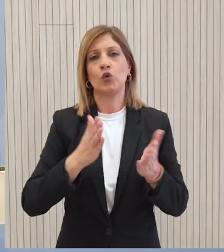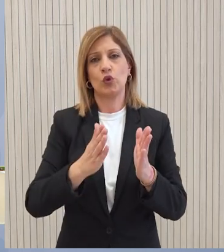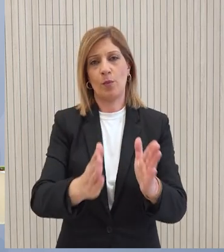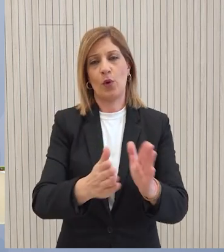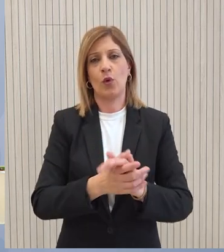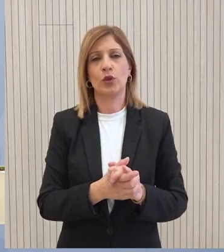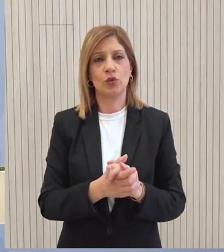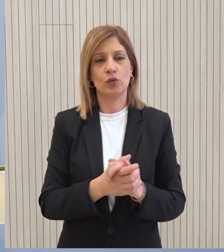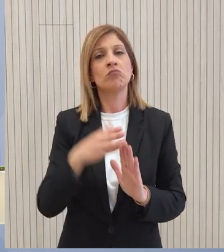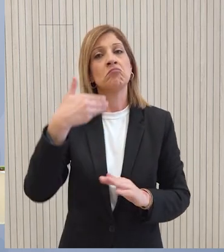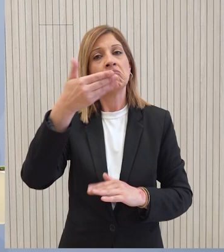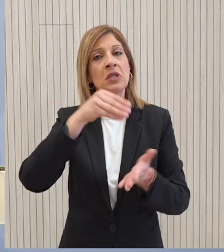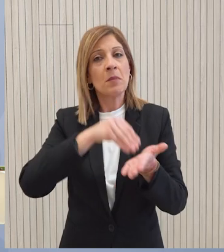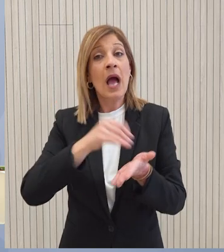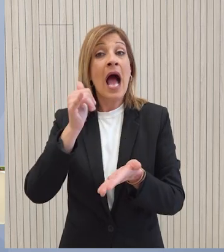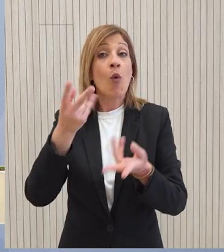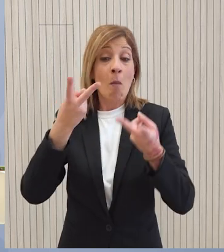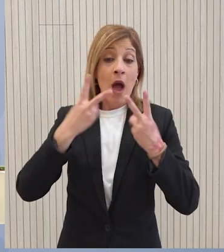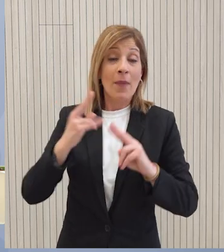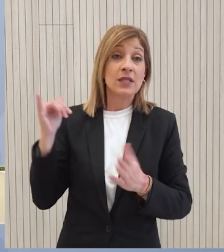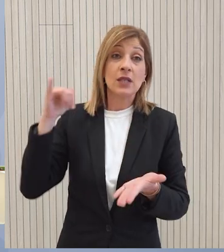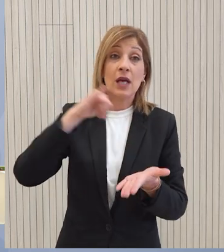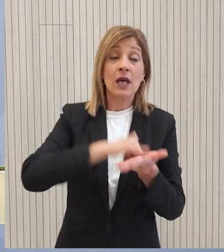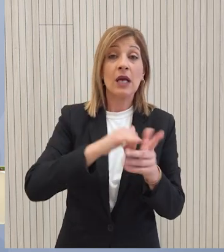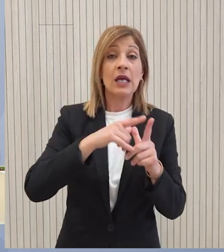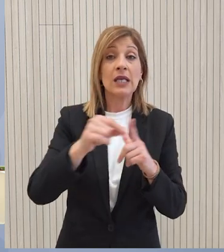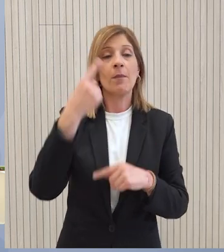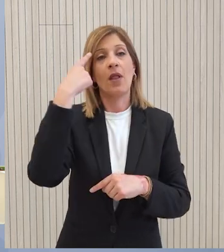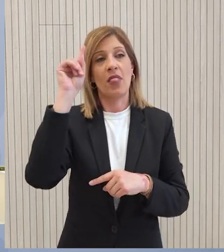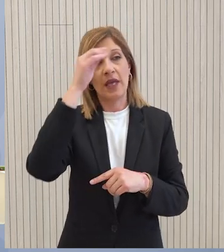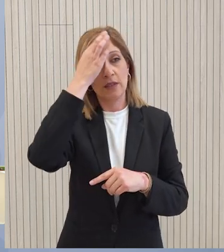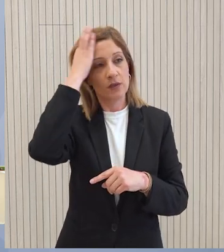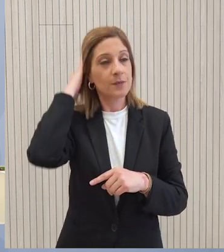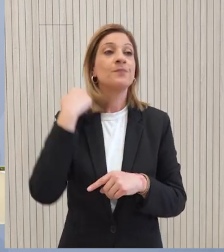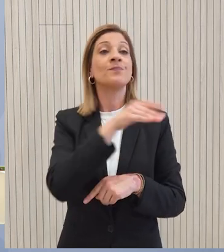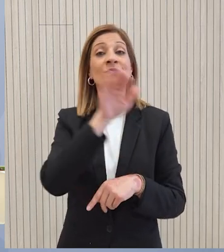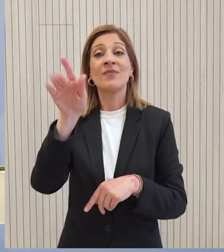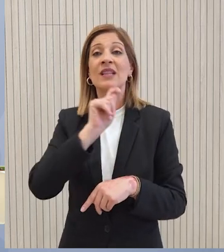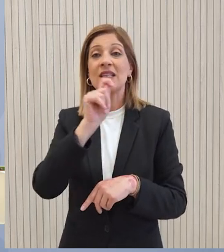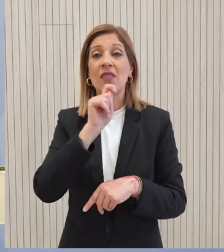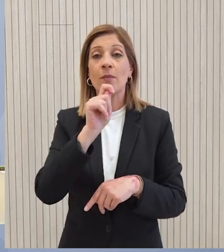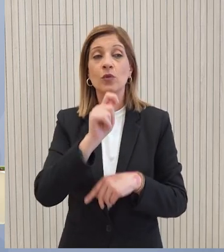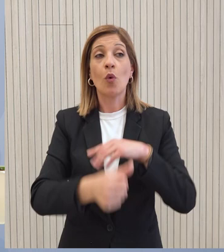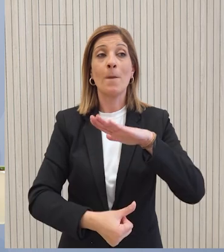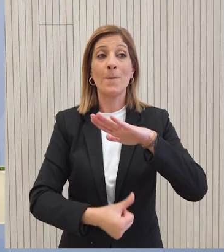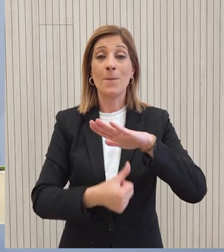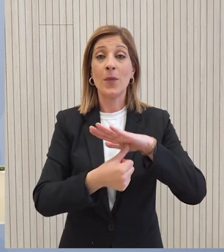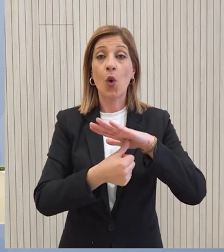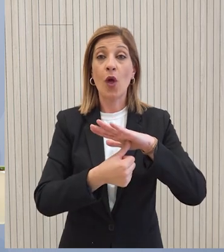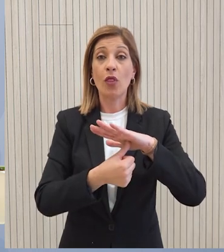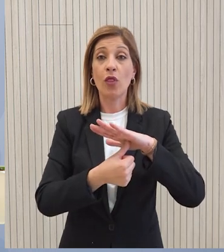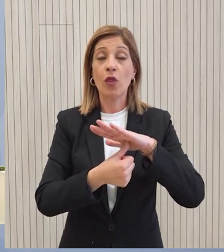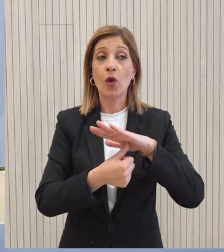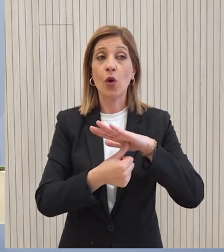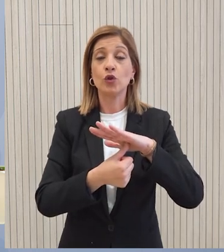επόμενες συνέργειες που μπορούν να ρηφθούν δεν έχουμε ακόμη ενημέρωση για τις επόμενες βήματα Ο πρόεδρος της Δημοκρατίας έχει προσκυθεί από